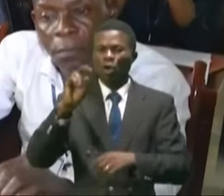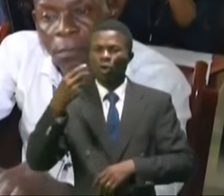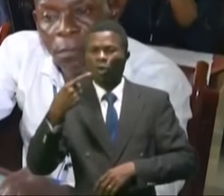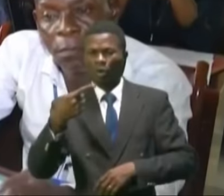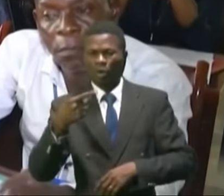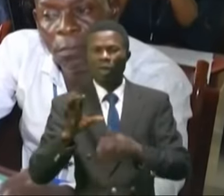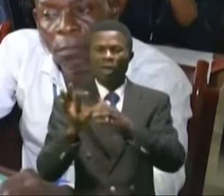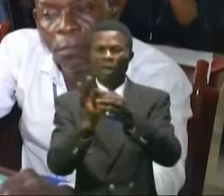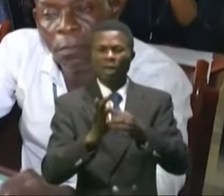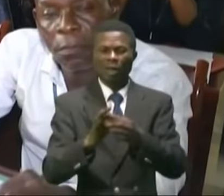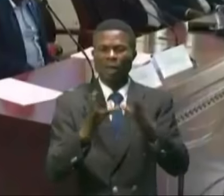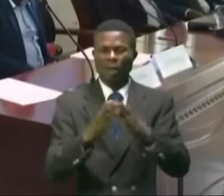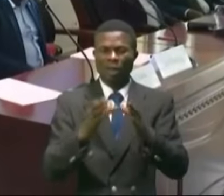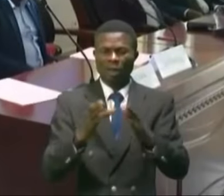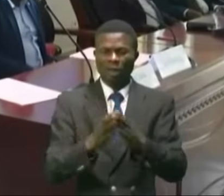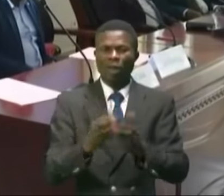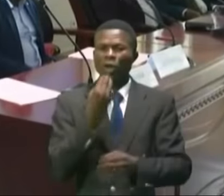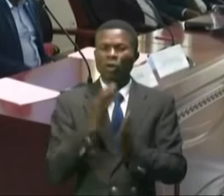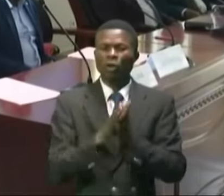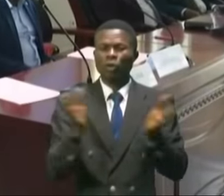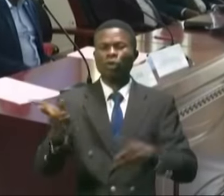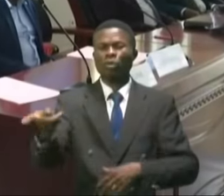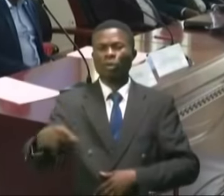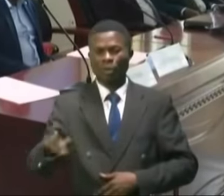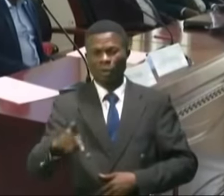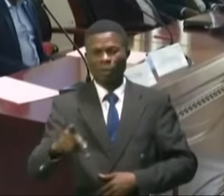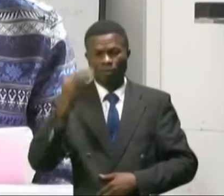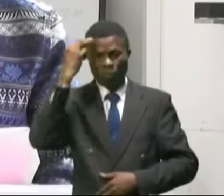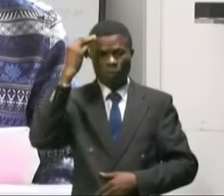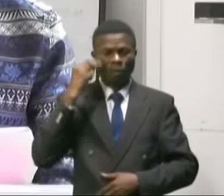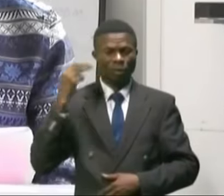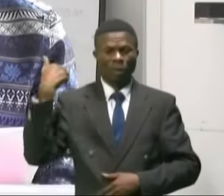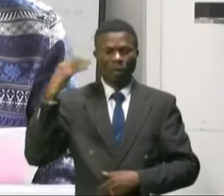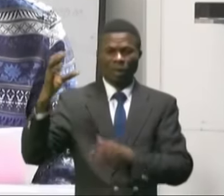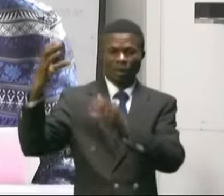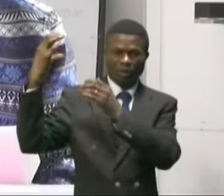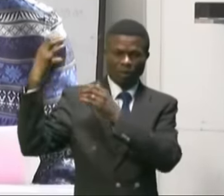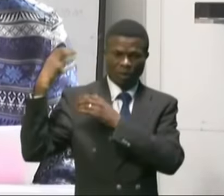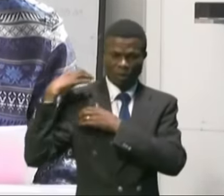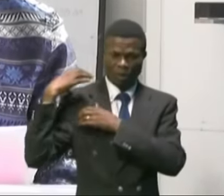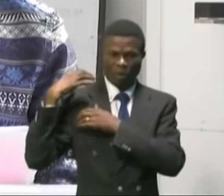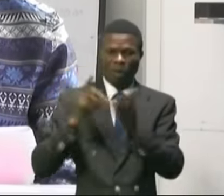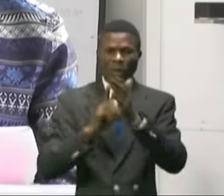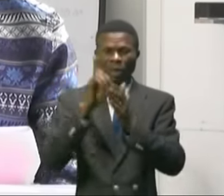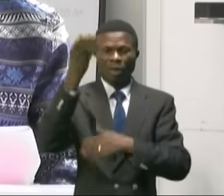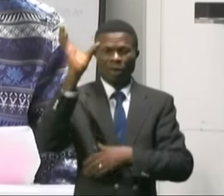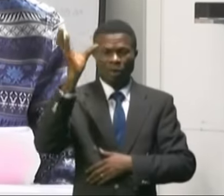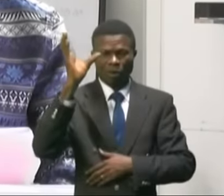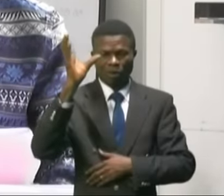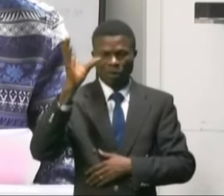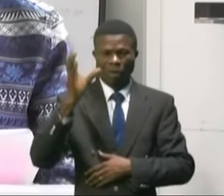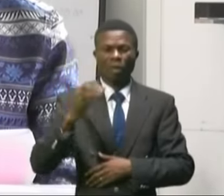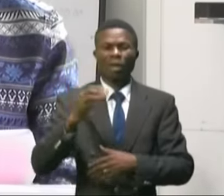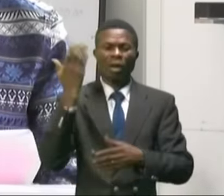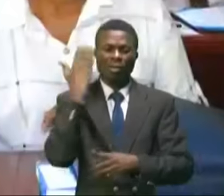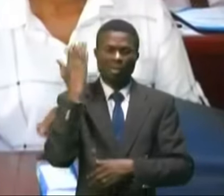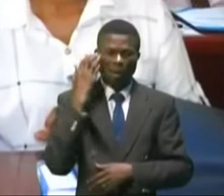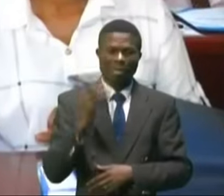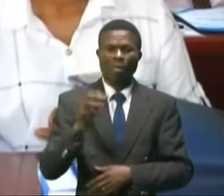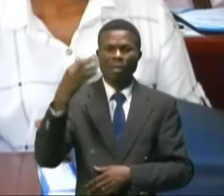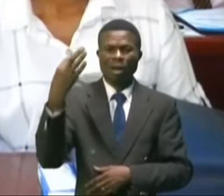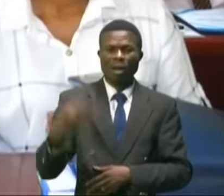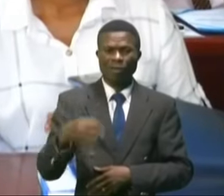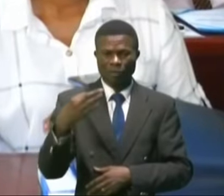collaboration avec les inspecteurs provinciaux. Le ministre d'État en charge du développement rural, François Roubota-Massoumbouko,